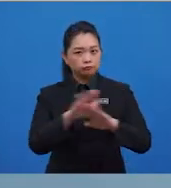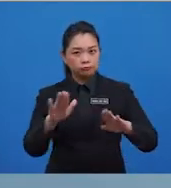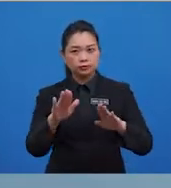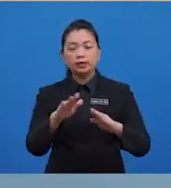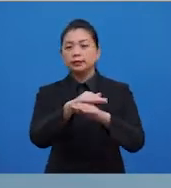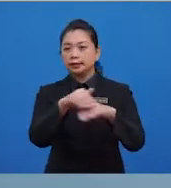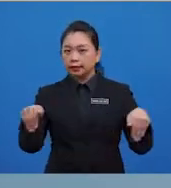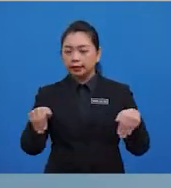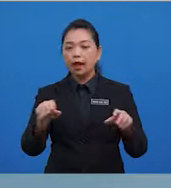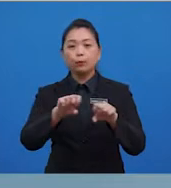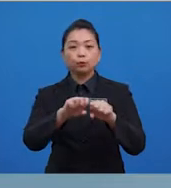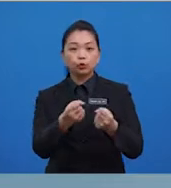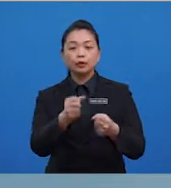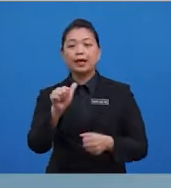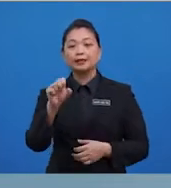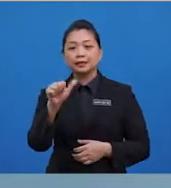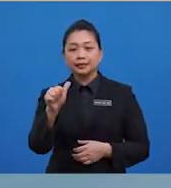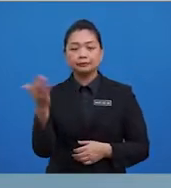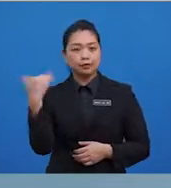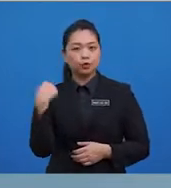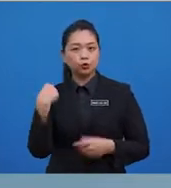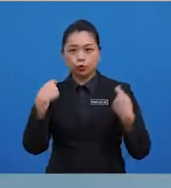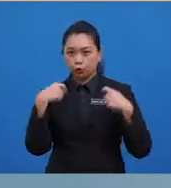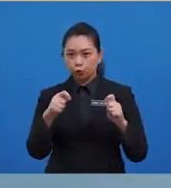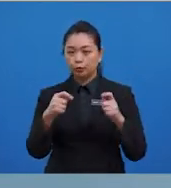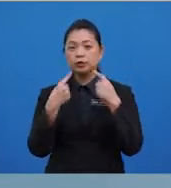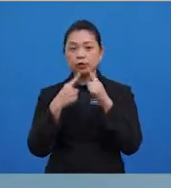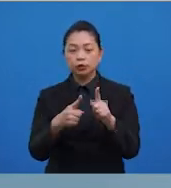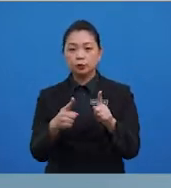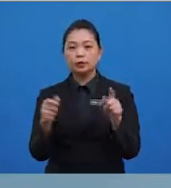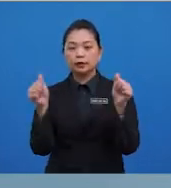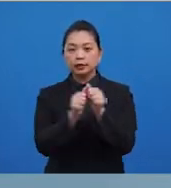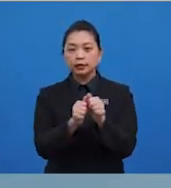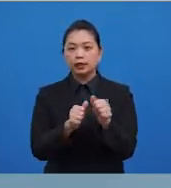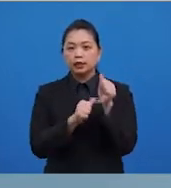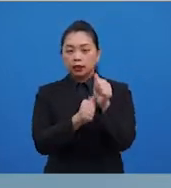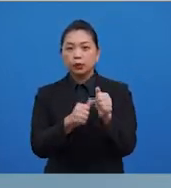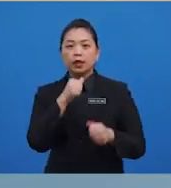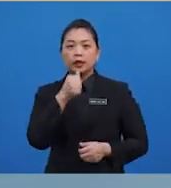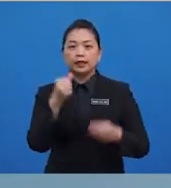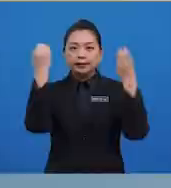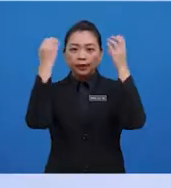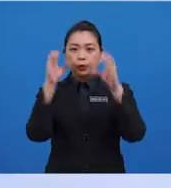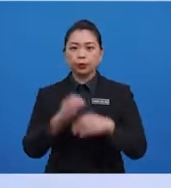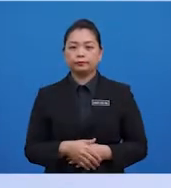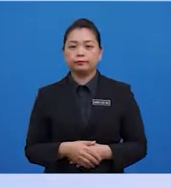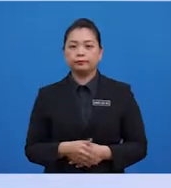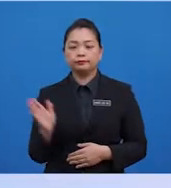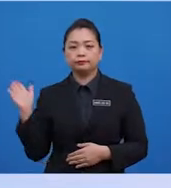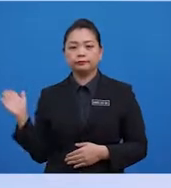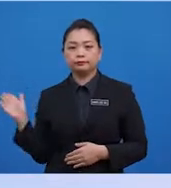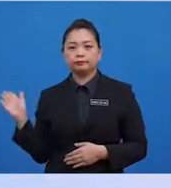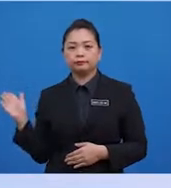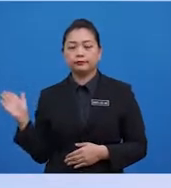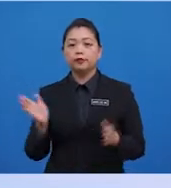jangan putus asa. Mari cuba jawab dengan mengikut arahan cikgu. Langkah pertama,